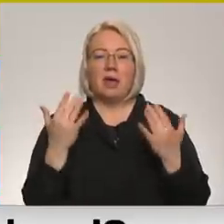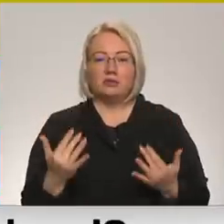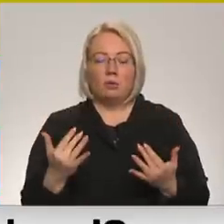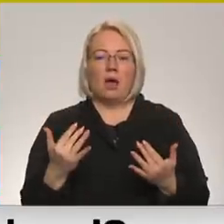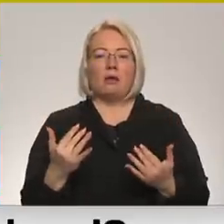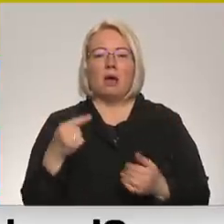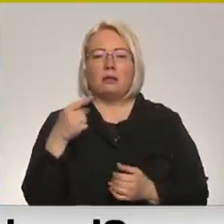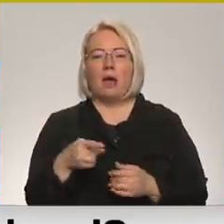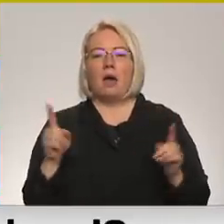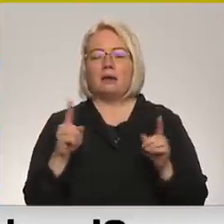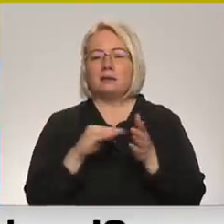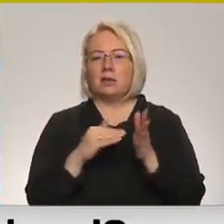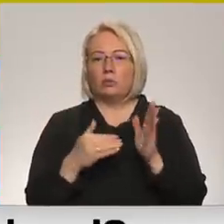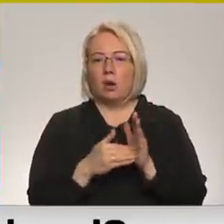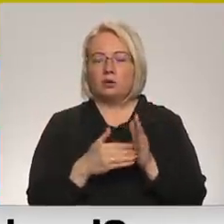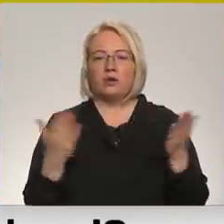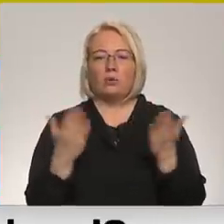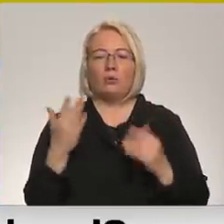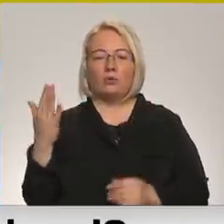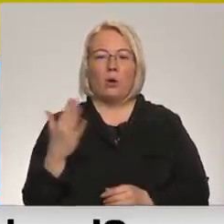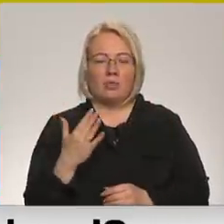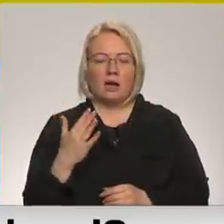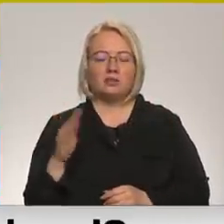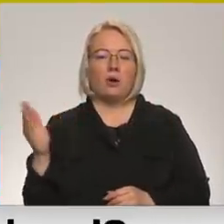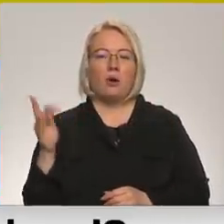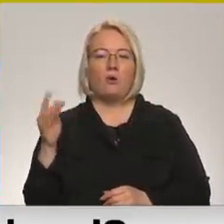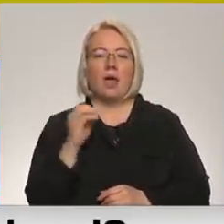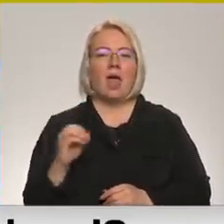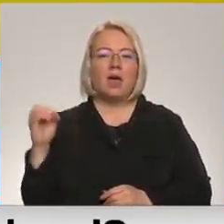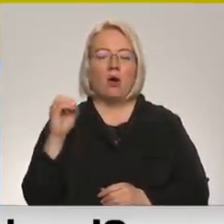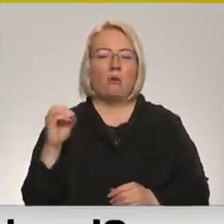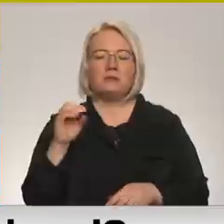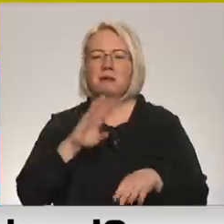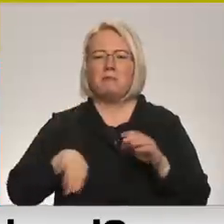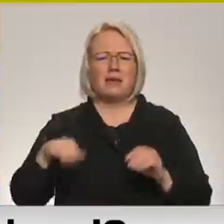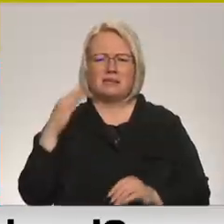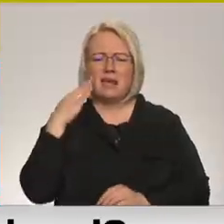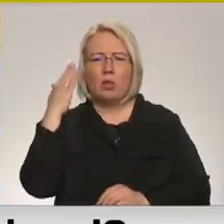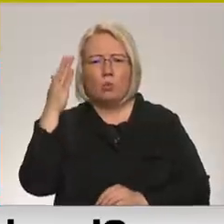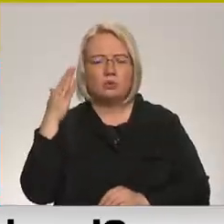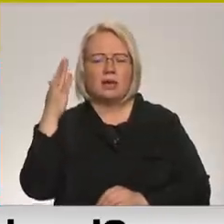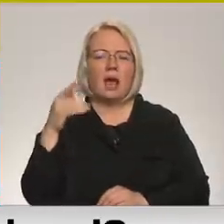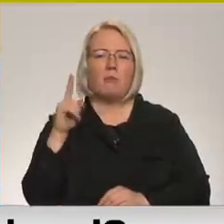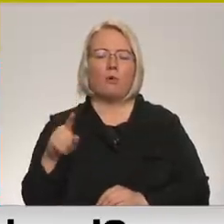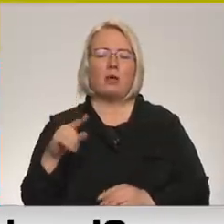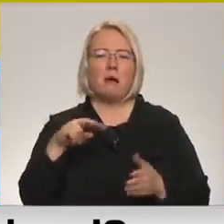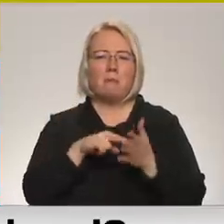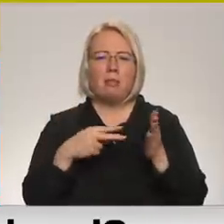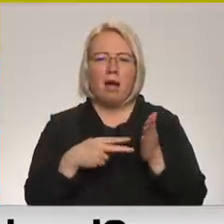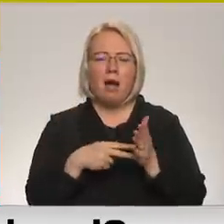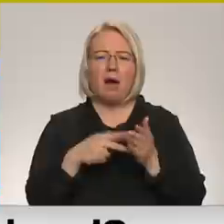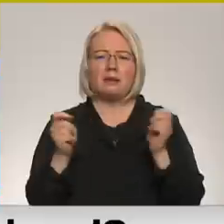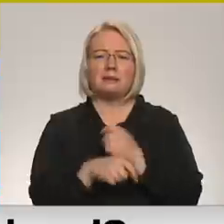Rezultātā ir tā situācija, kurā tu nonāca. Rieta un valsts, es domāju, ir absolūti bez ilūzijām. Plāni nākamajām sankcijām ir klātesoši.